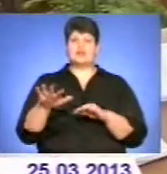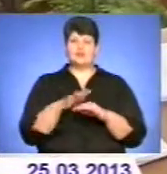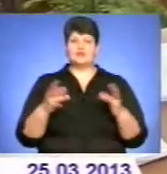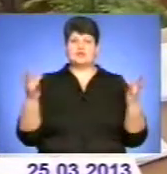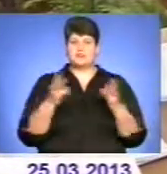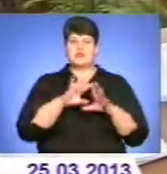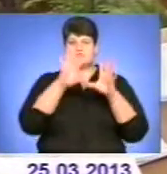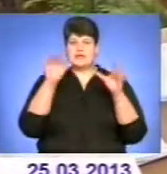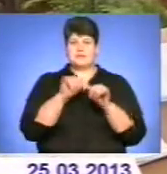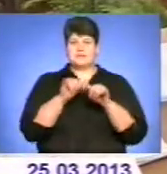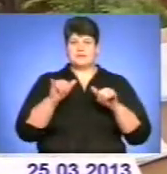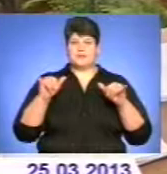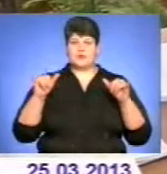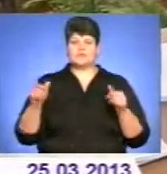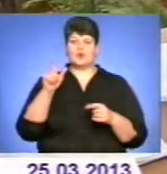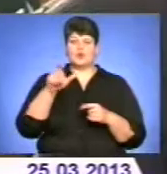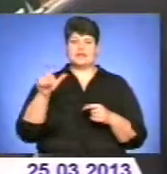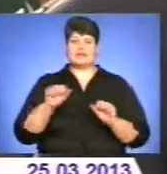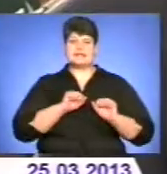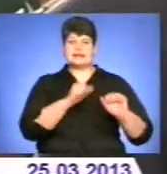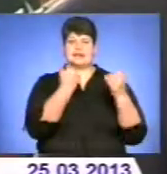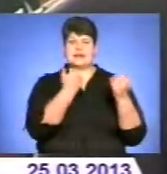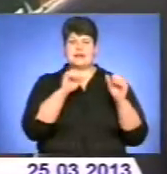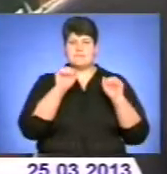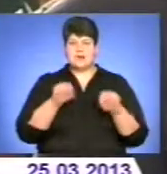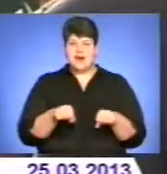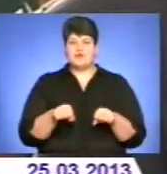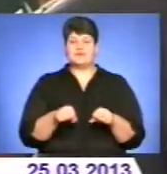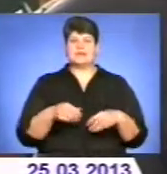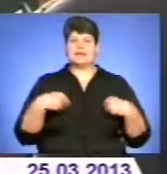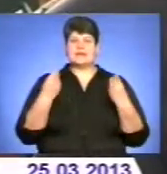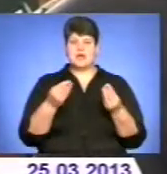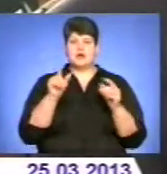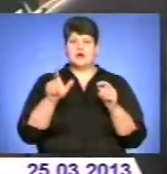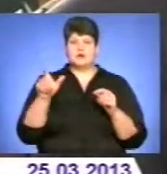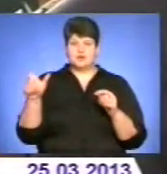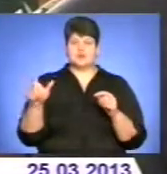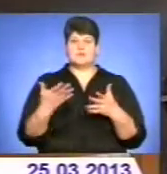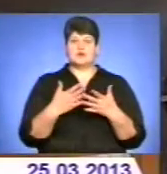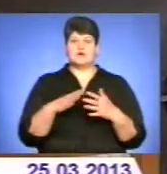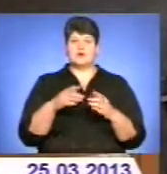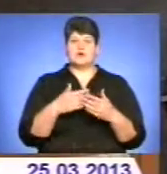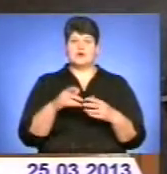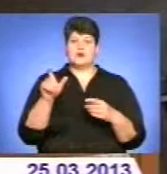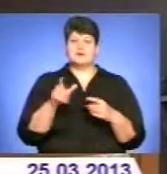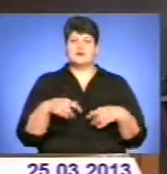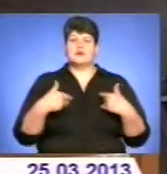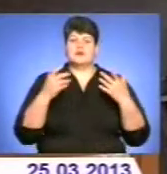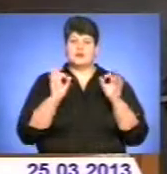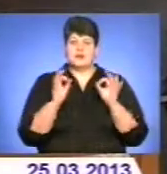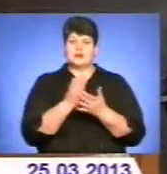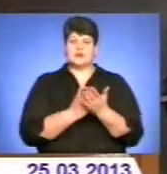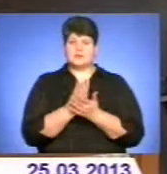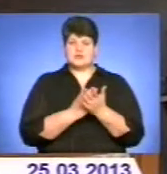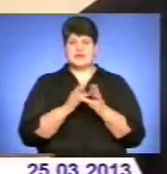розвитку людини, її самореалізації, захисту її прав, надання мешканцям територіальних громад якісних та доступних послуг на основі сталого розвитку